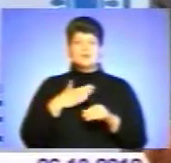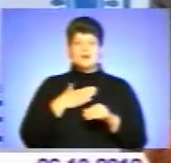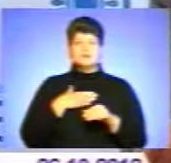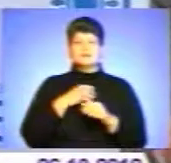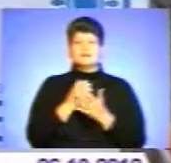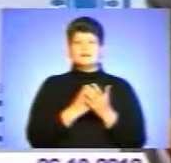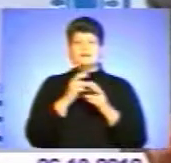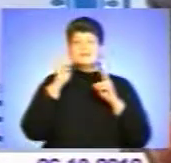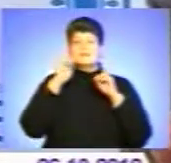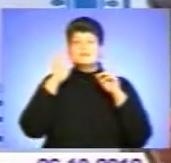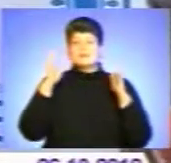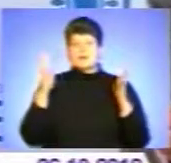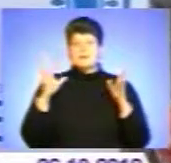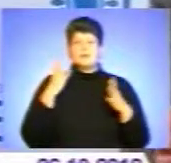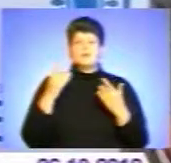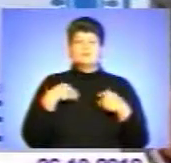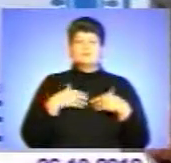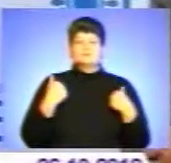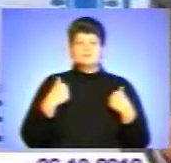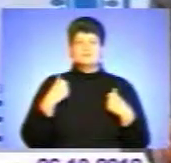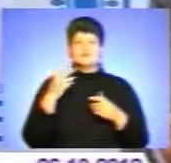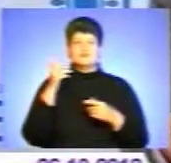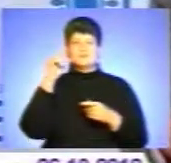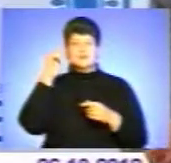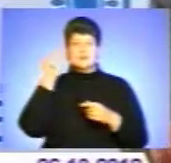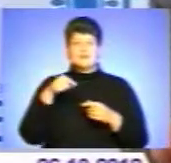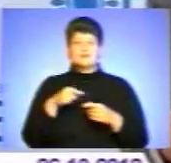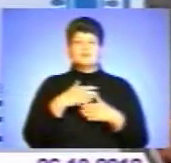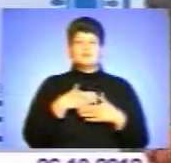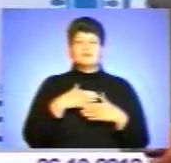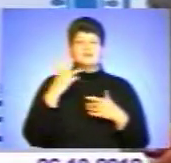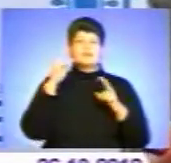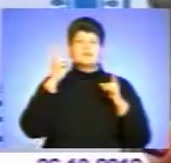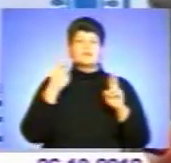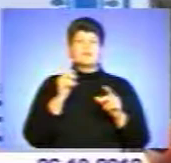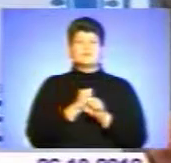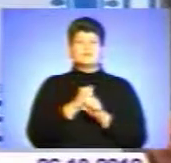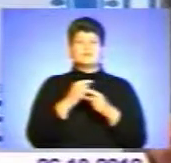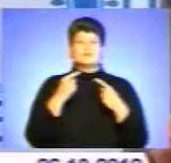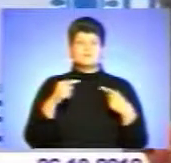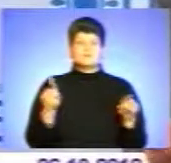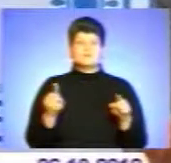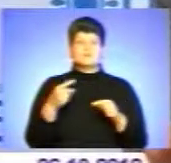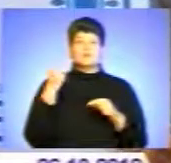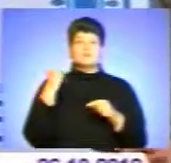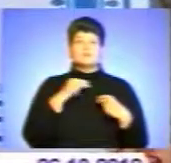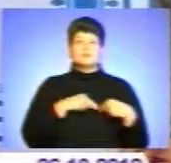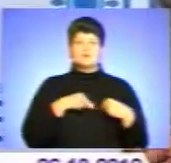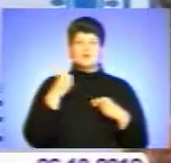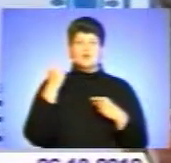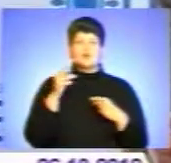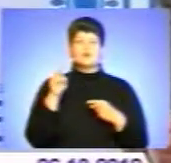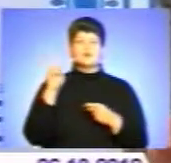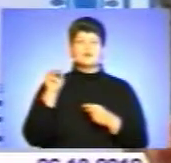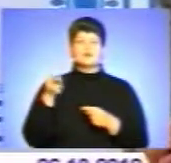цього не знали, або не хотіли знати, або не уявляли, як працювати в інший спосіб. Мені один із працівників одного штабу, який